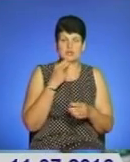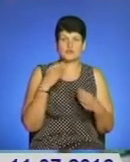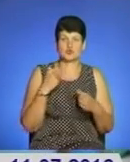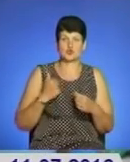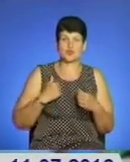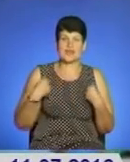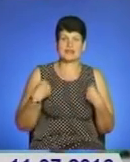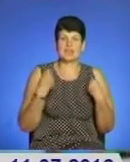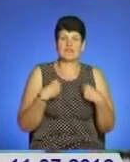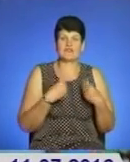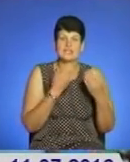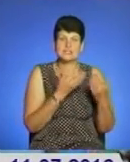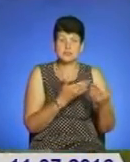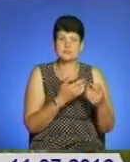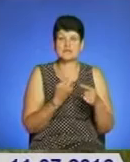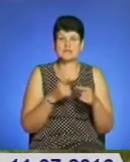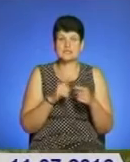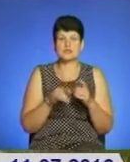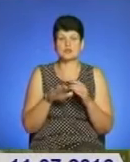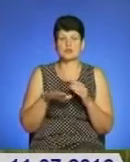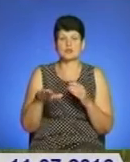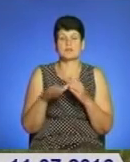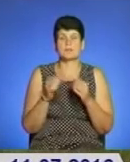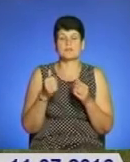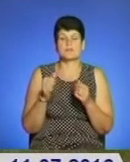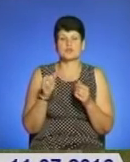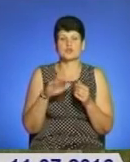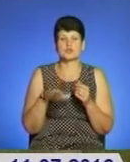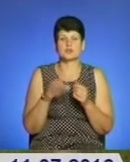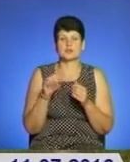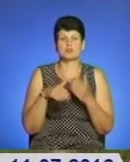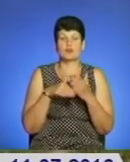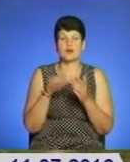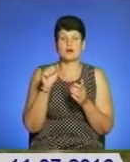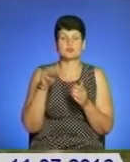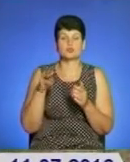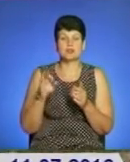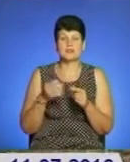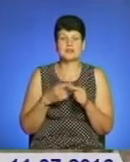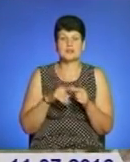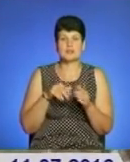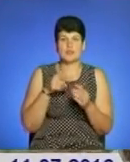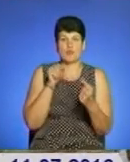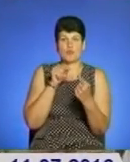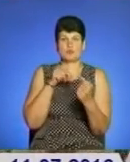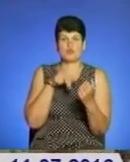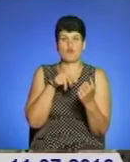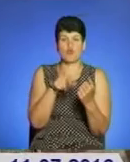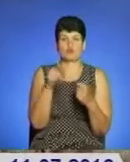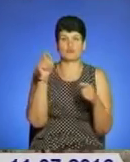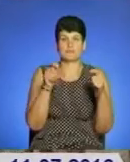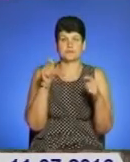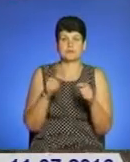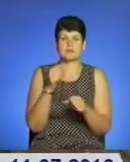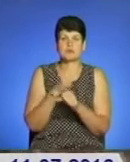зона логістичного центру допомоги бійцям АТО. Цього року вона знаходилася навпроти входу до фестивалю. Волонтери працювали у